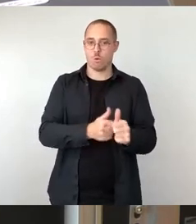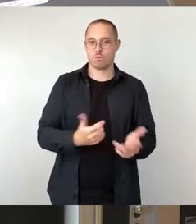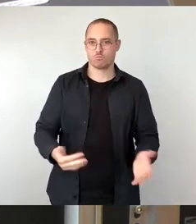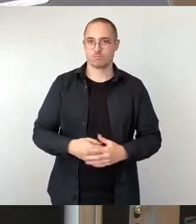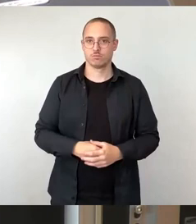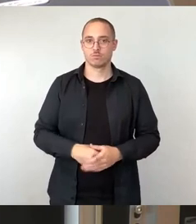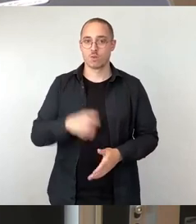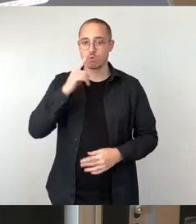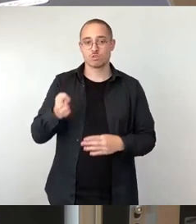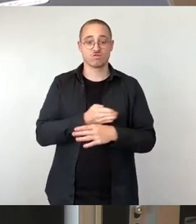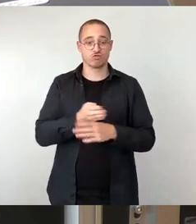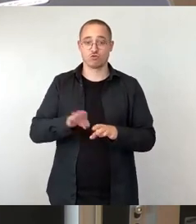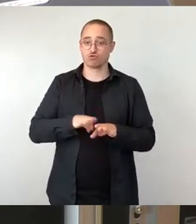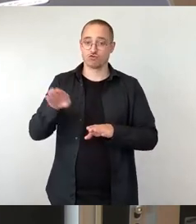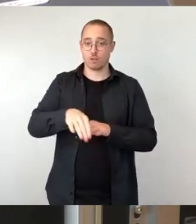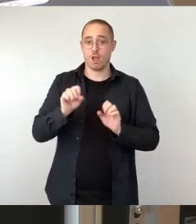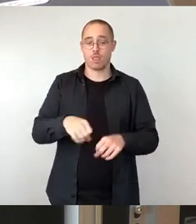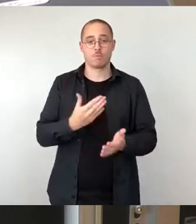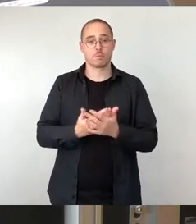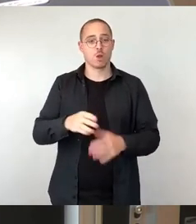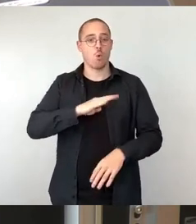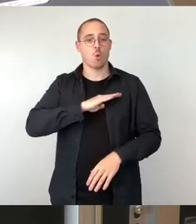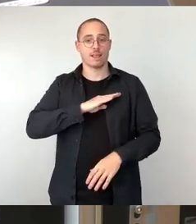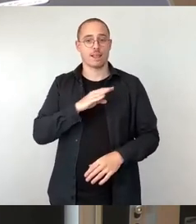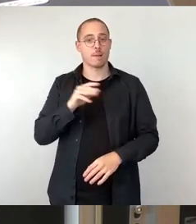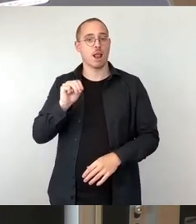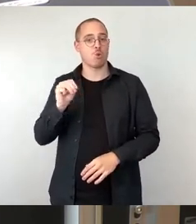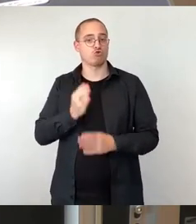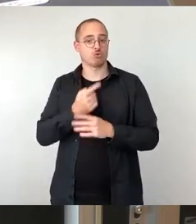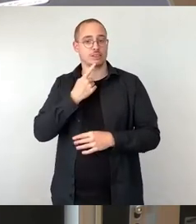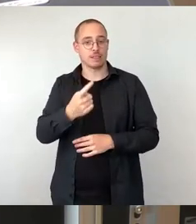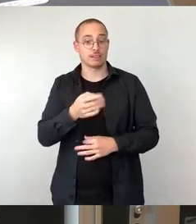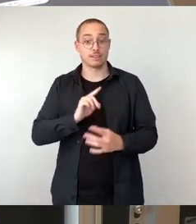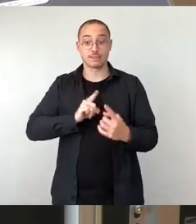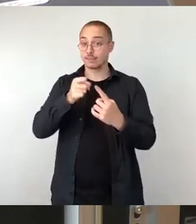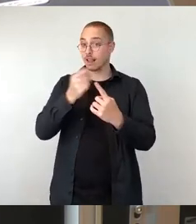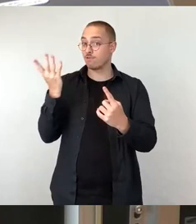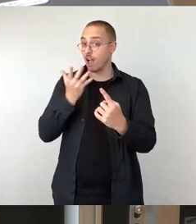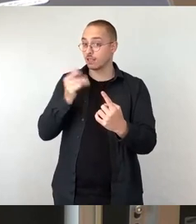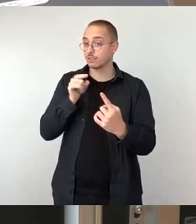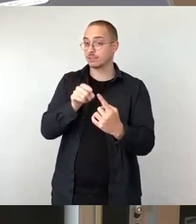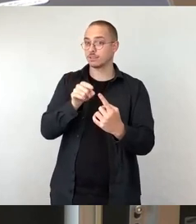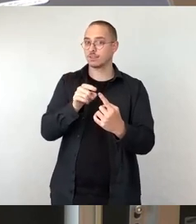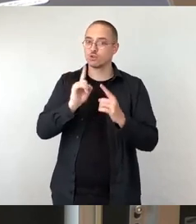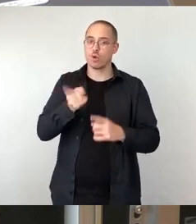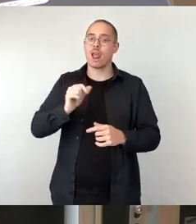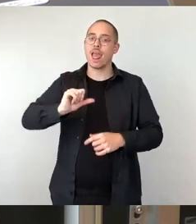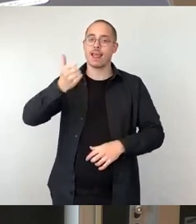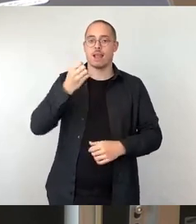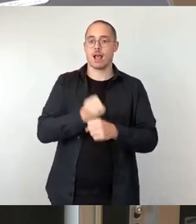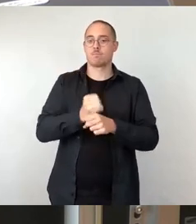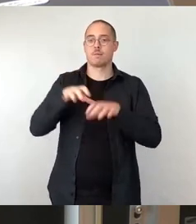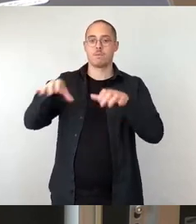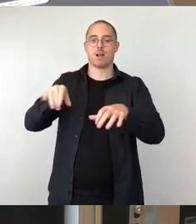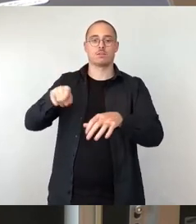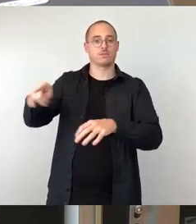ausgeführt, denn der Ziel der ganzen Maßnahmen muss darauf abzielen, die Menschen möglichst in den ersten Arbeitsmarkt zu integrieren. Aber dann sind wir schnell bei